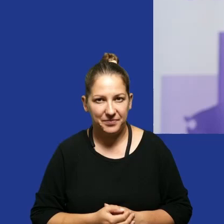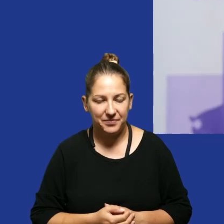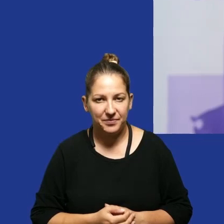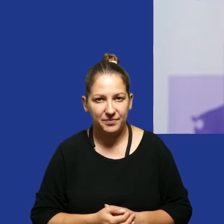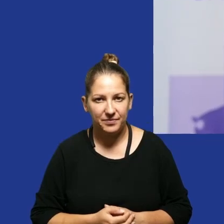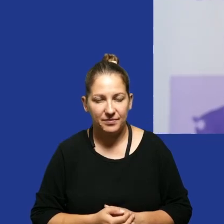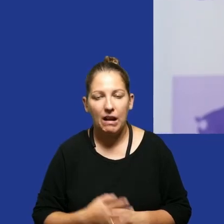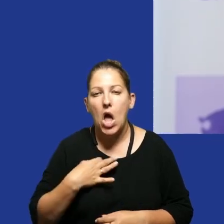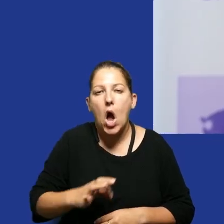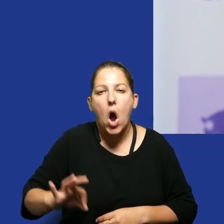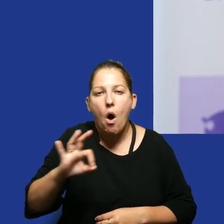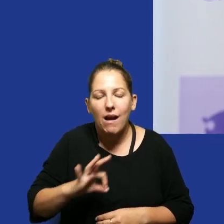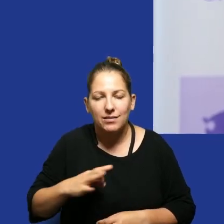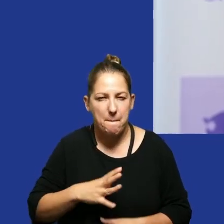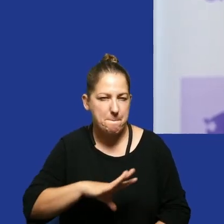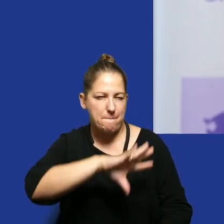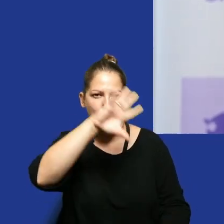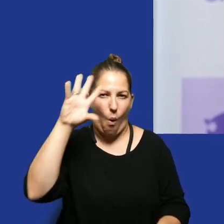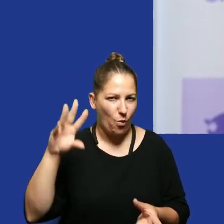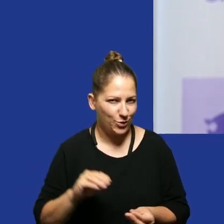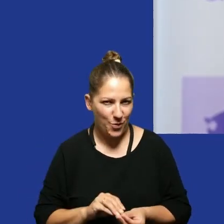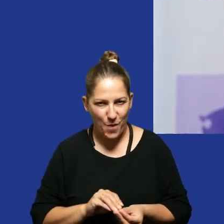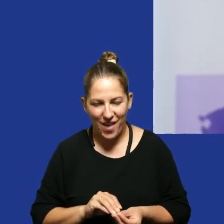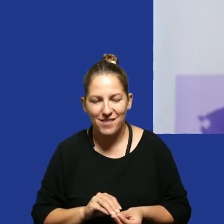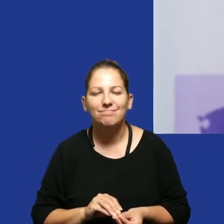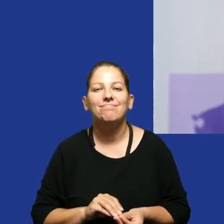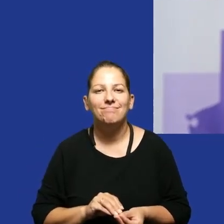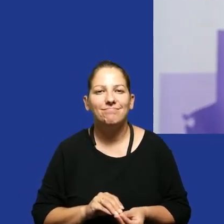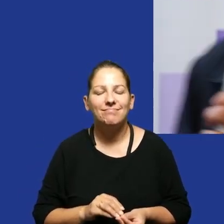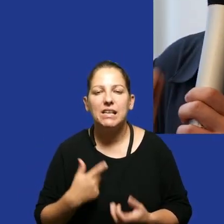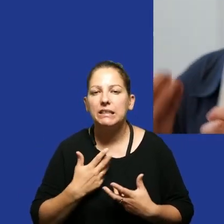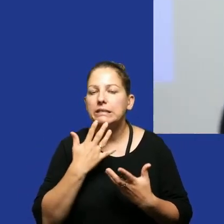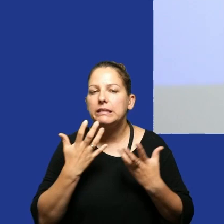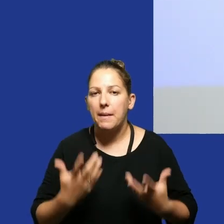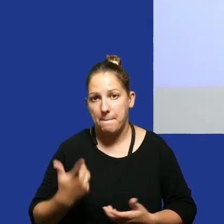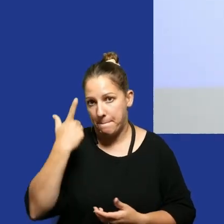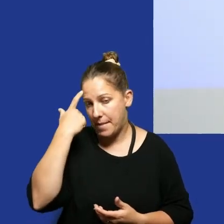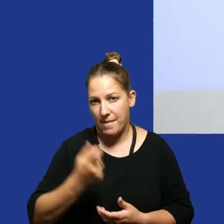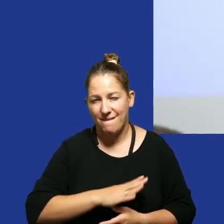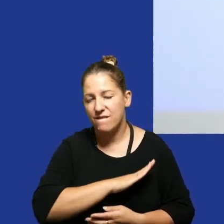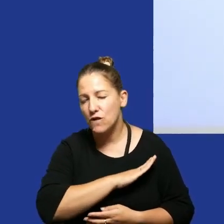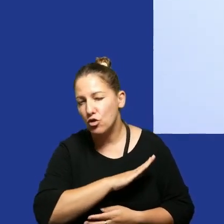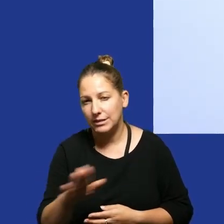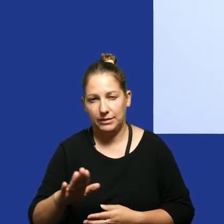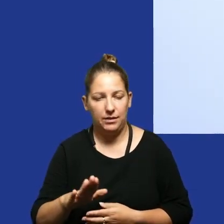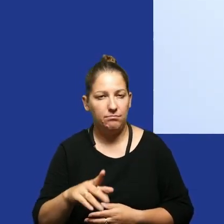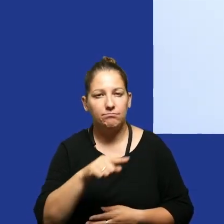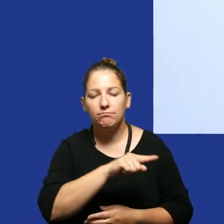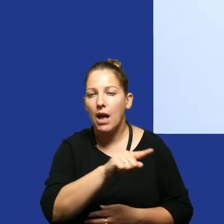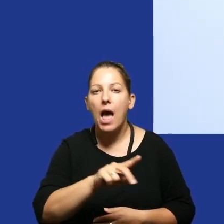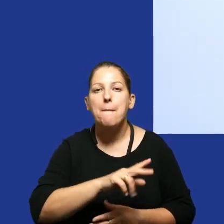skorzystam z okazji i podsumuję słowo podsumowania chciałabym żebyśmy pamiętali wszyscy po wszystkich stronach